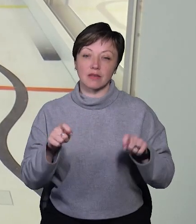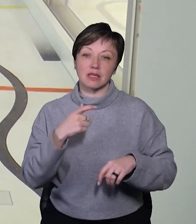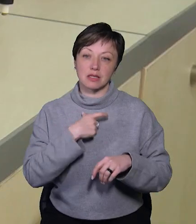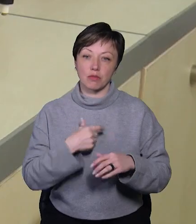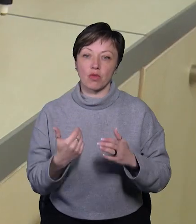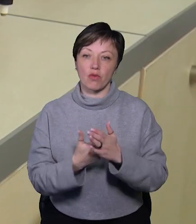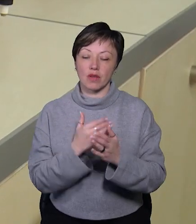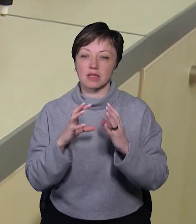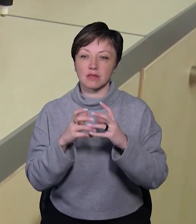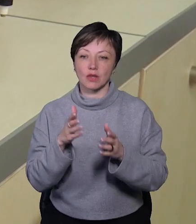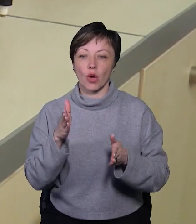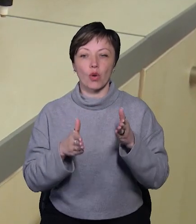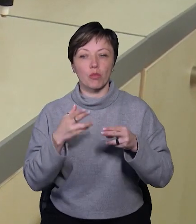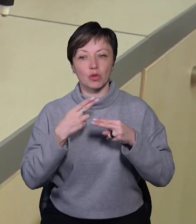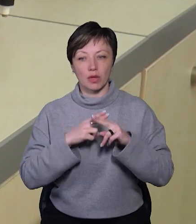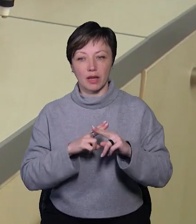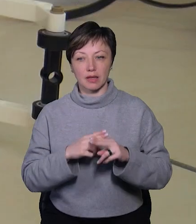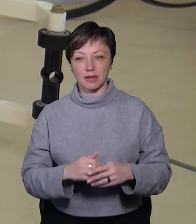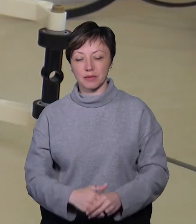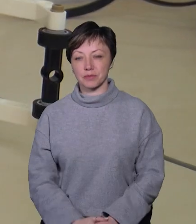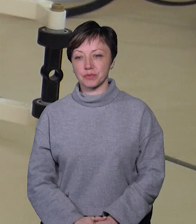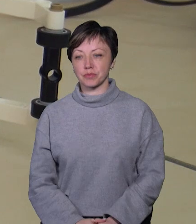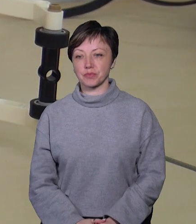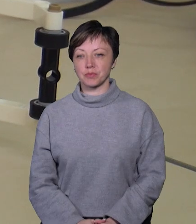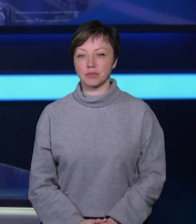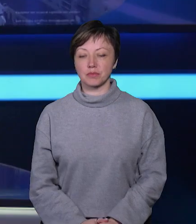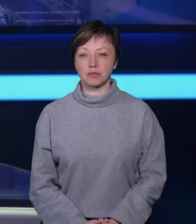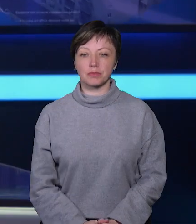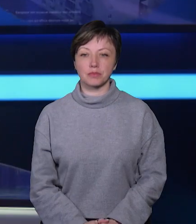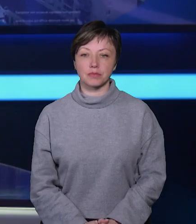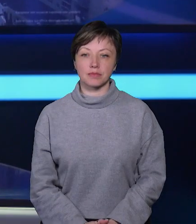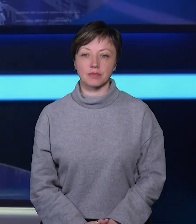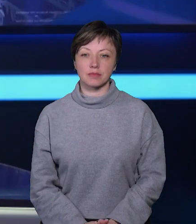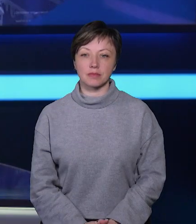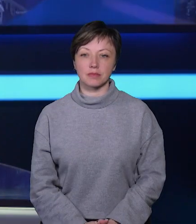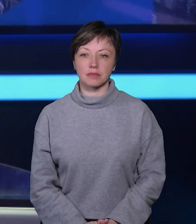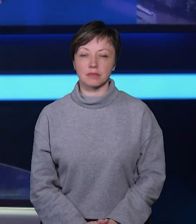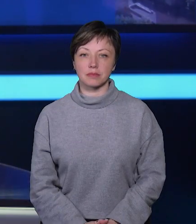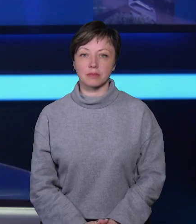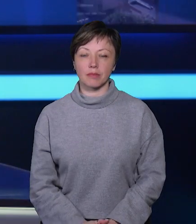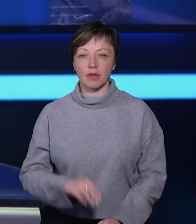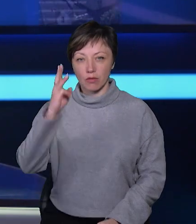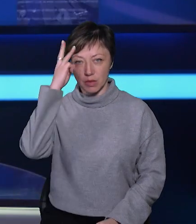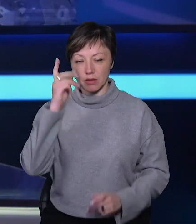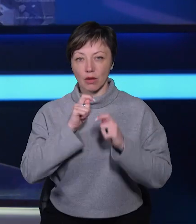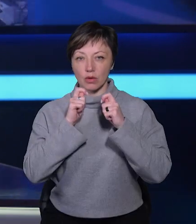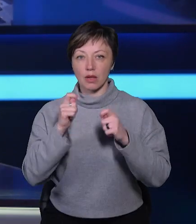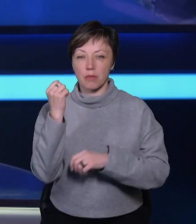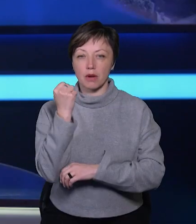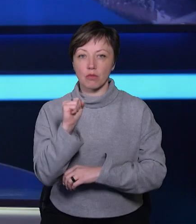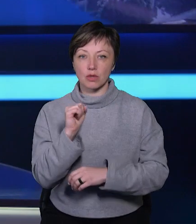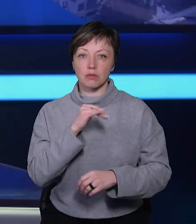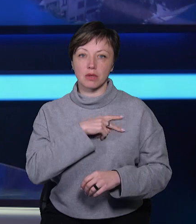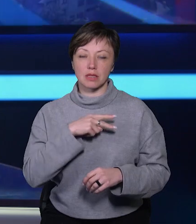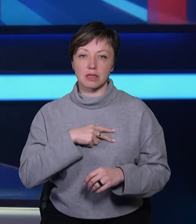себе новий світ робототехніки. Ірина Аріон, Павло Романюк – Новини міста. У Хмельницькому нагородили переможців